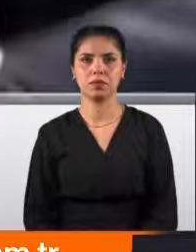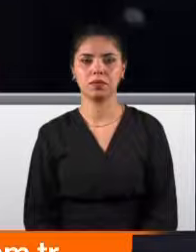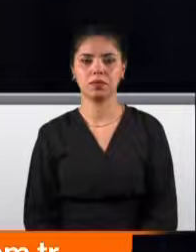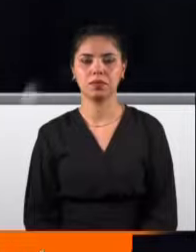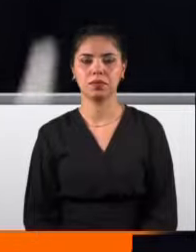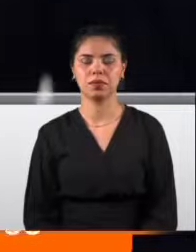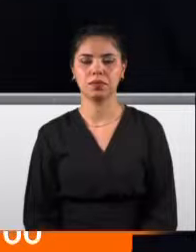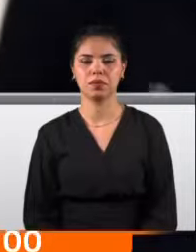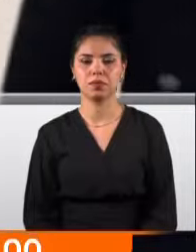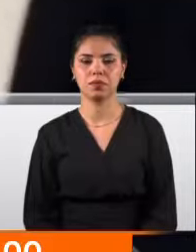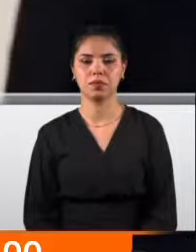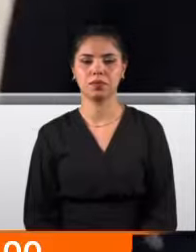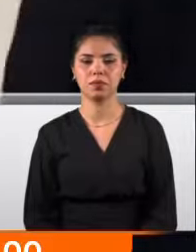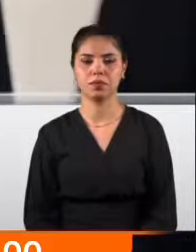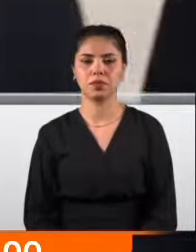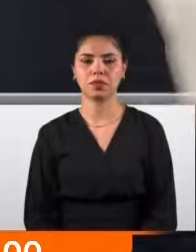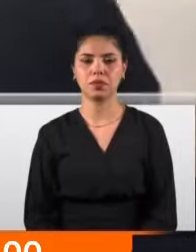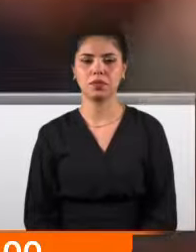Mahkemeye ilişkin bir şeyler söyleyelim.